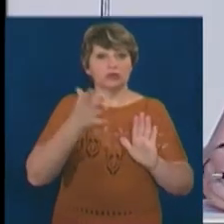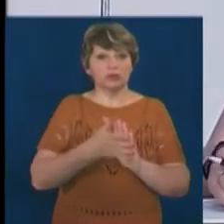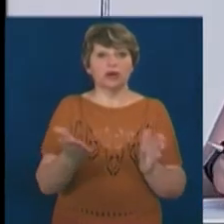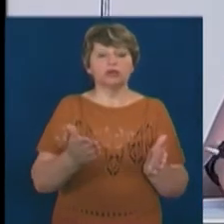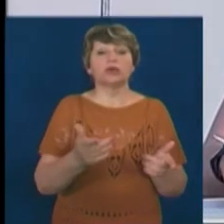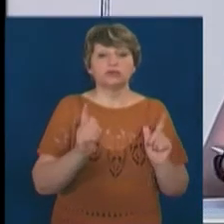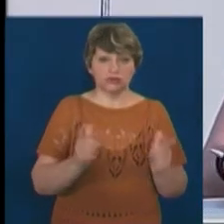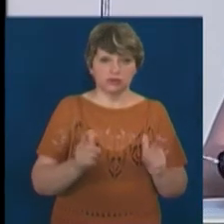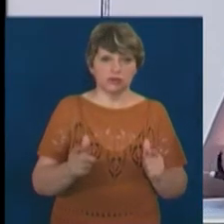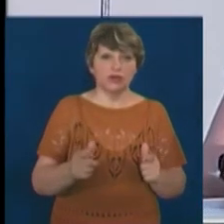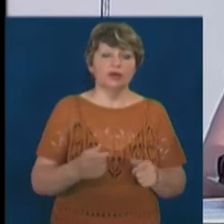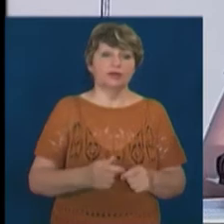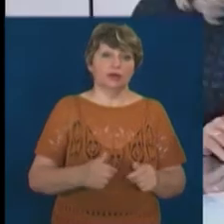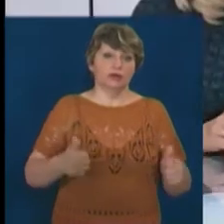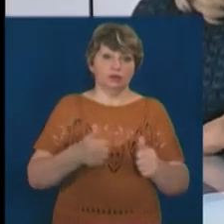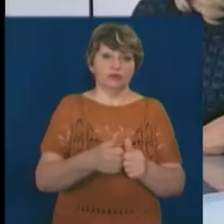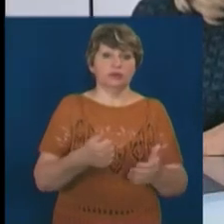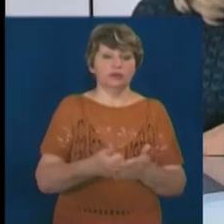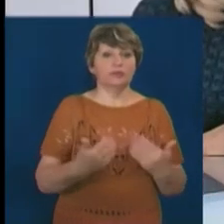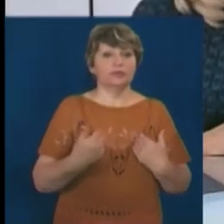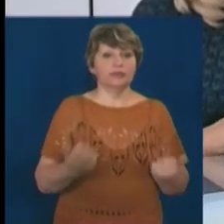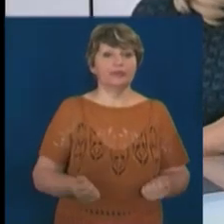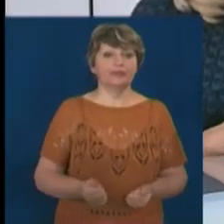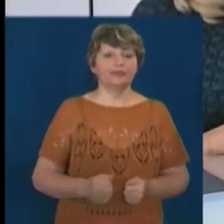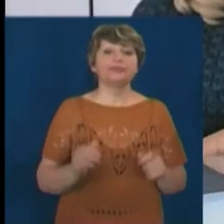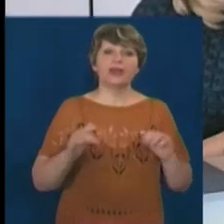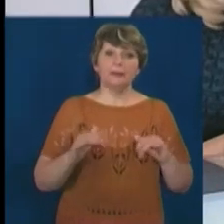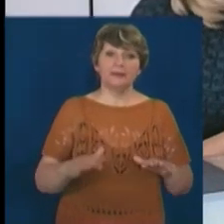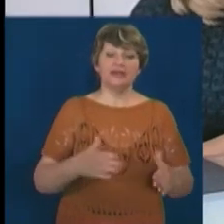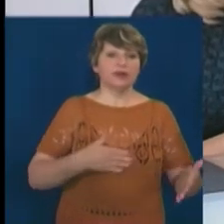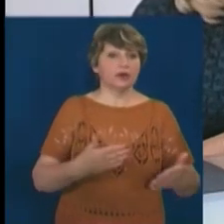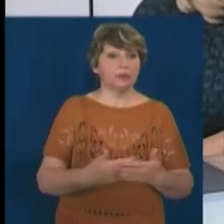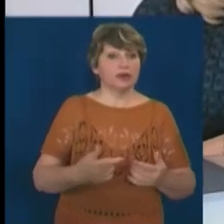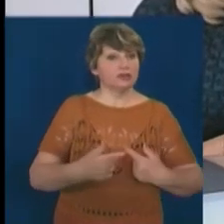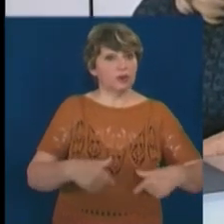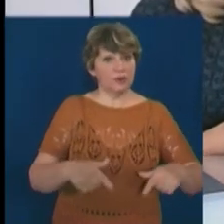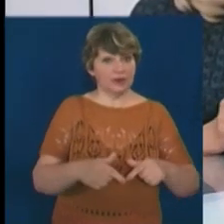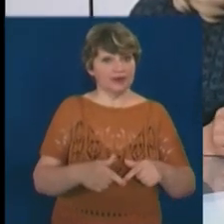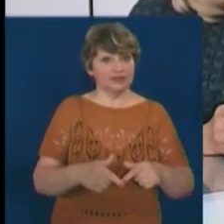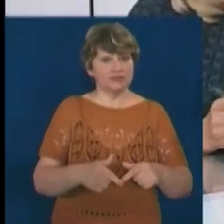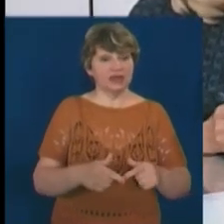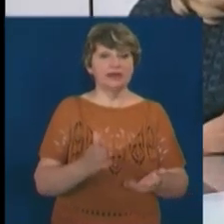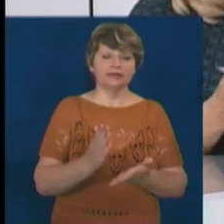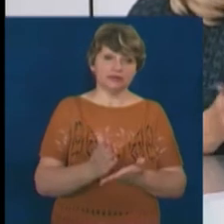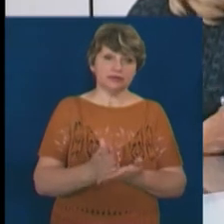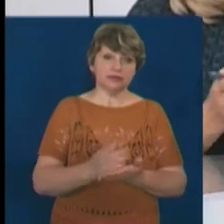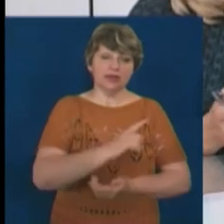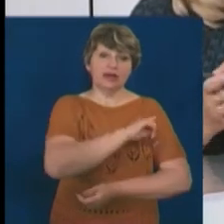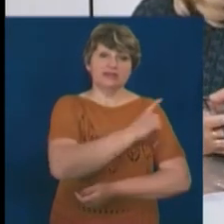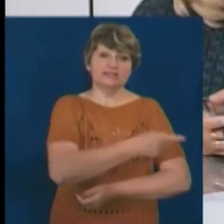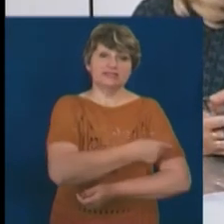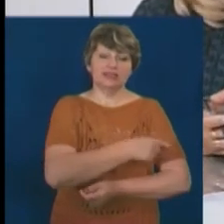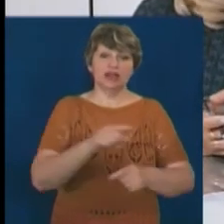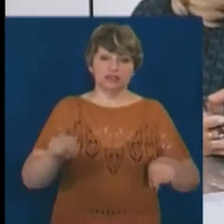підключатися і робити щось круте для міста. Ну, місію громадської організації, ви представляєте, є силою громади